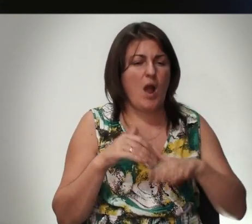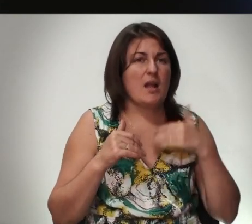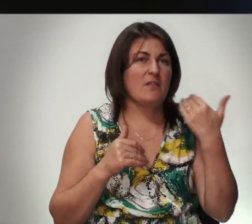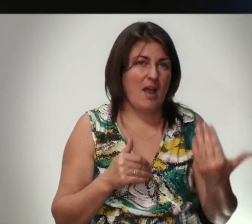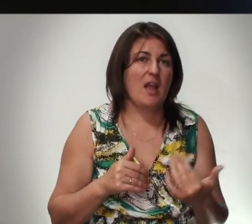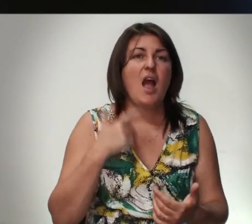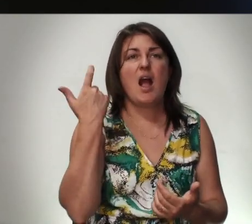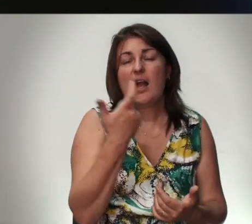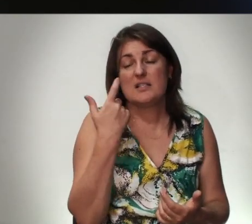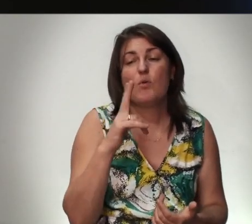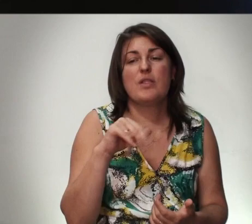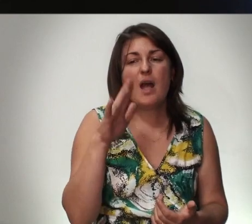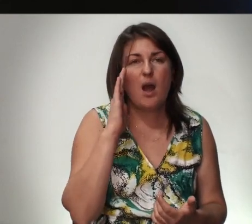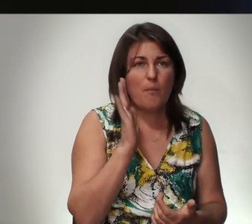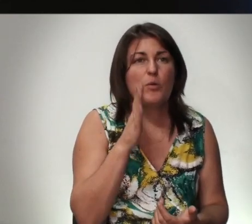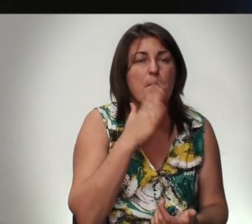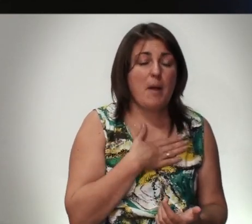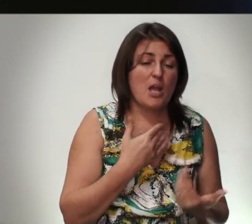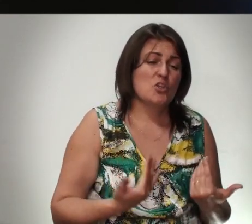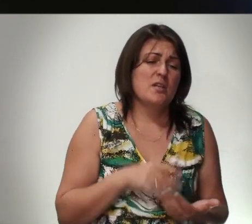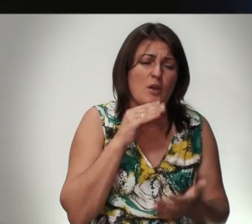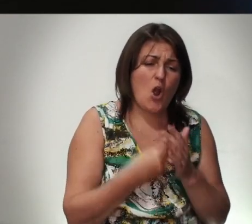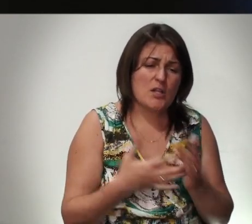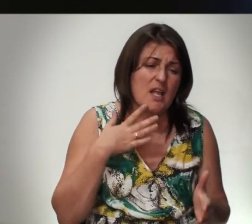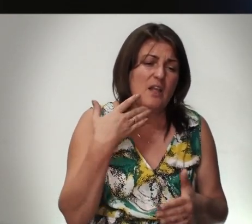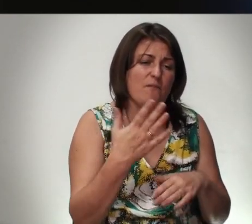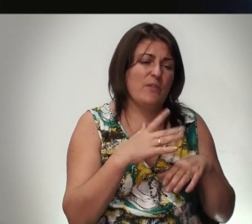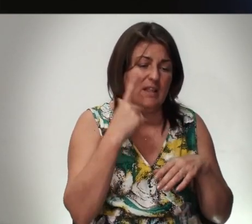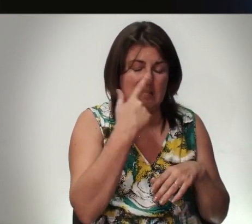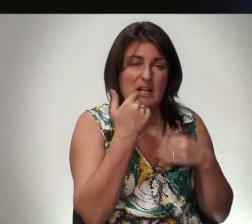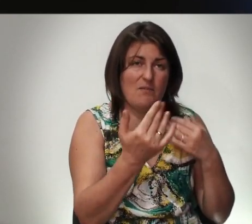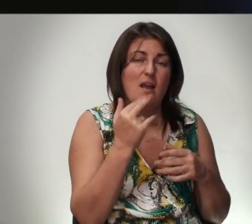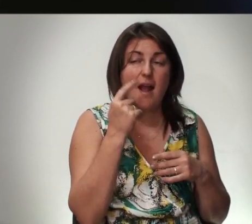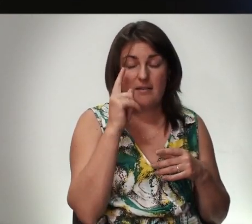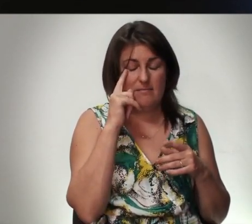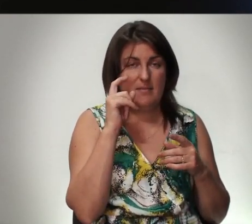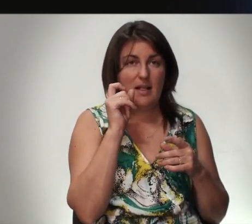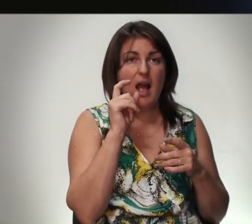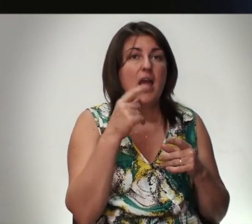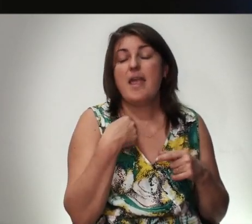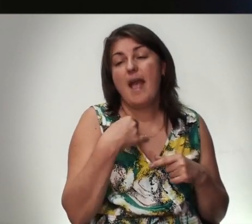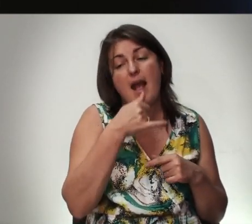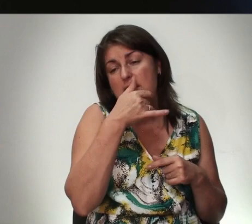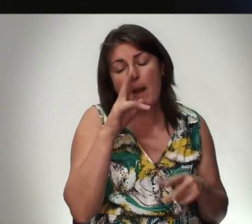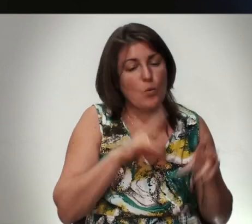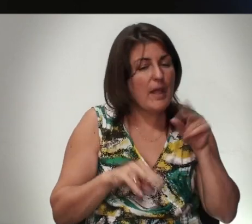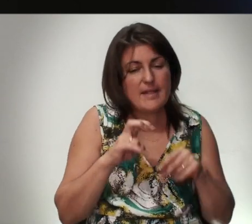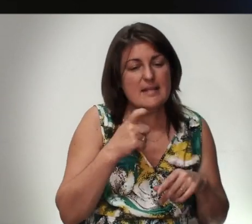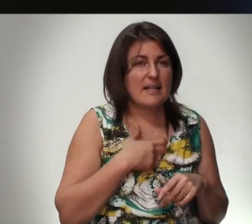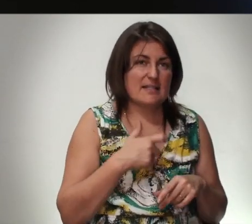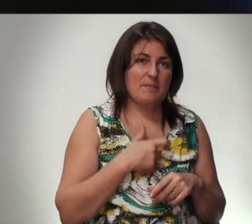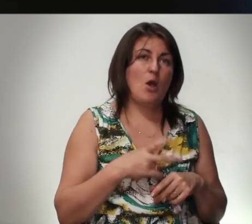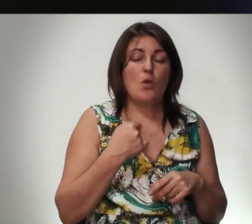Господь Добудет Моя Жизнь Драгоценна В Глазах Твоих Господь Как Занится Око Я Не Могу Надеяться На Семья